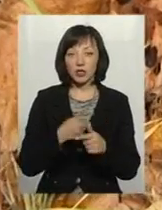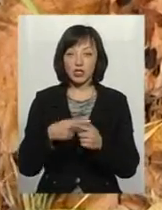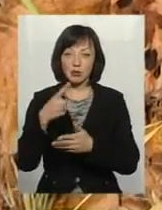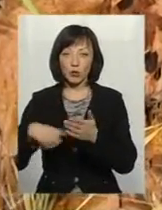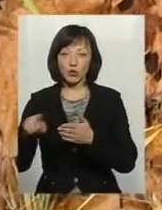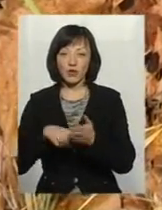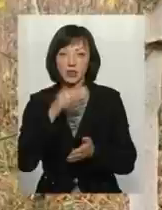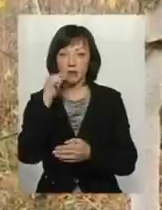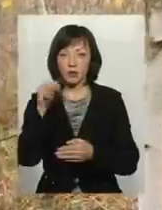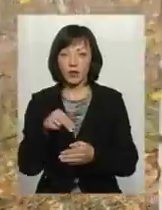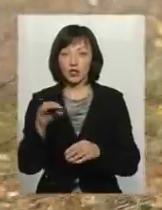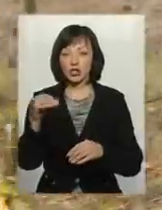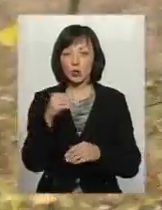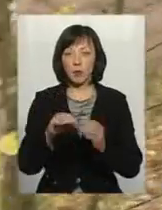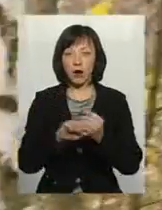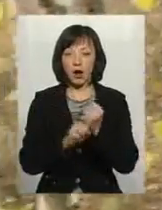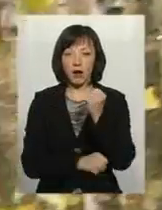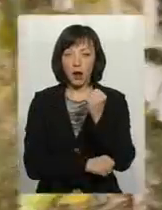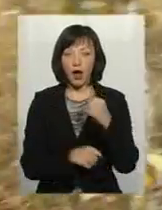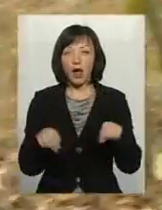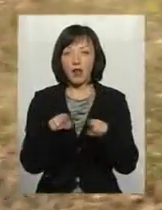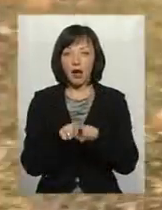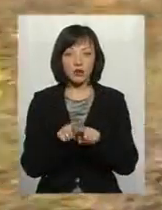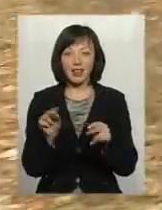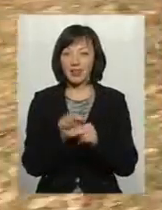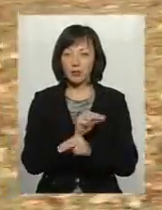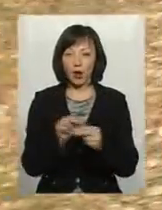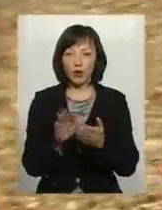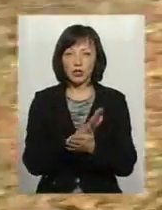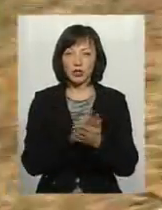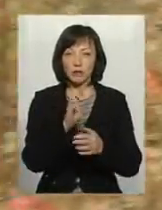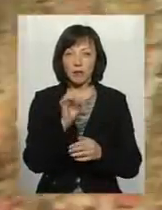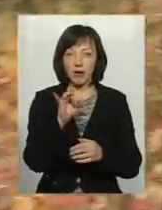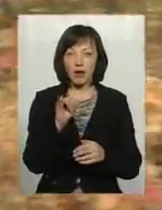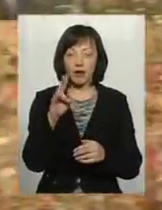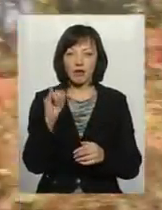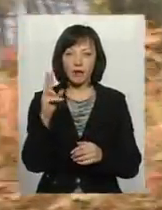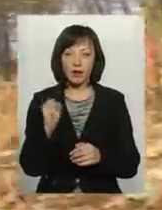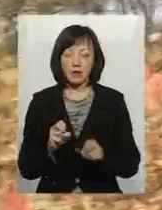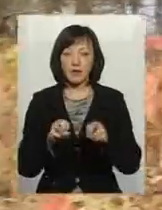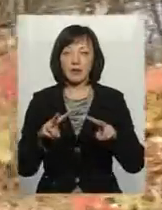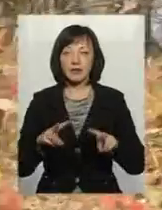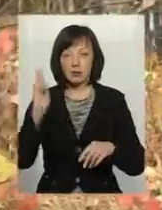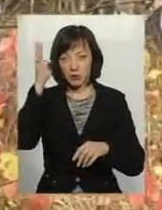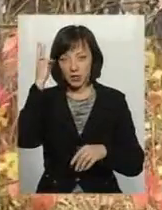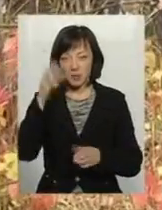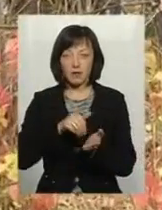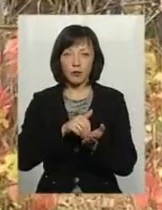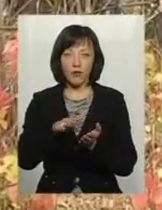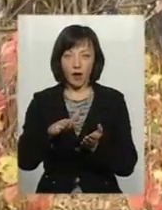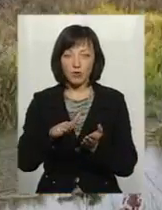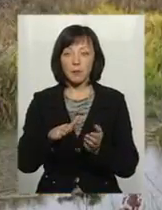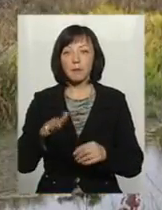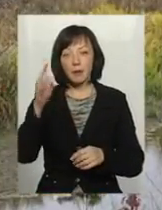адресовані житомирським аграрієм, а також несправним очисним Баранівки, фахівці із Хмельниччини на відріз відмовляються.